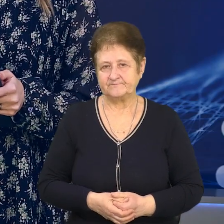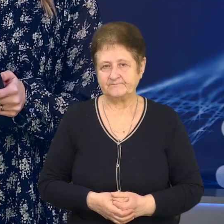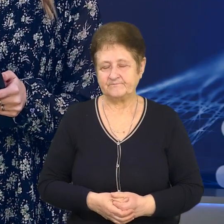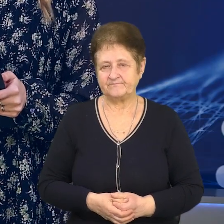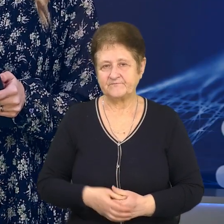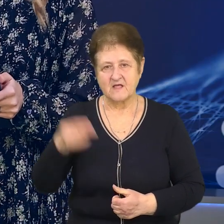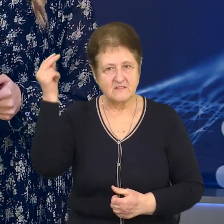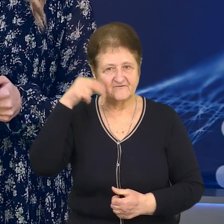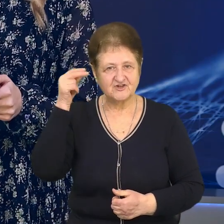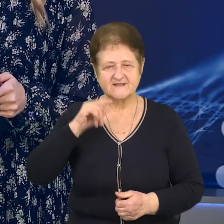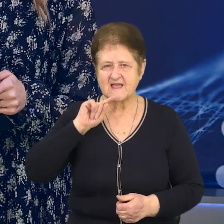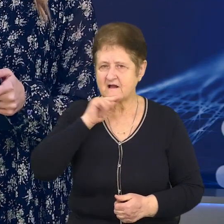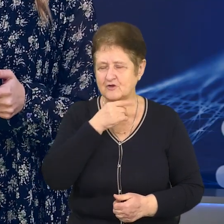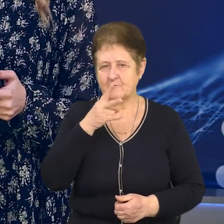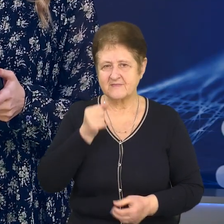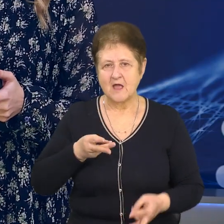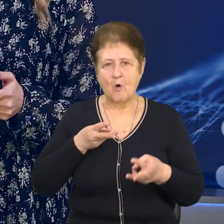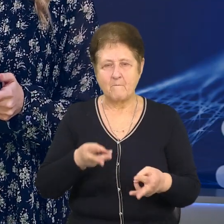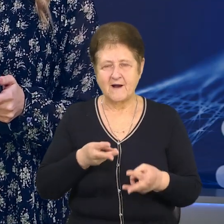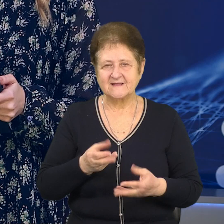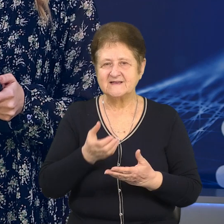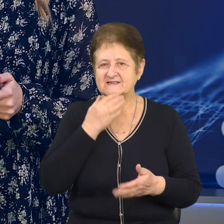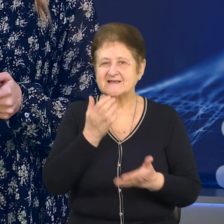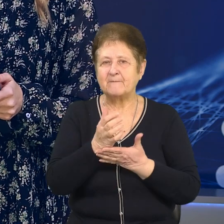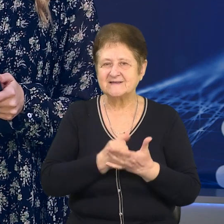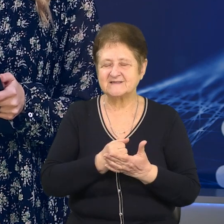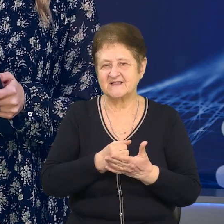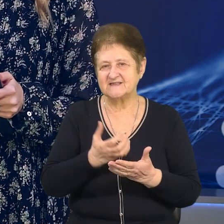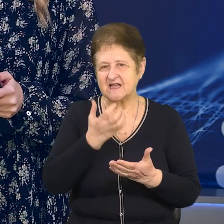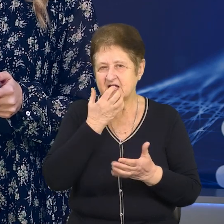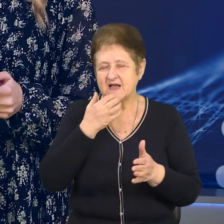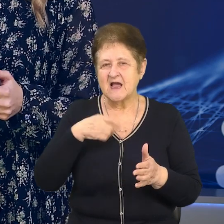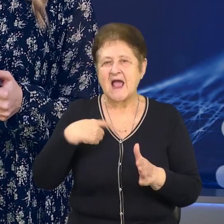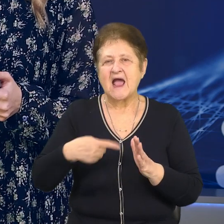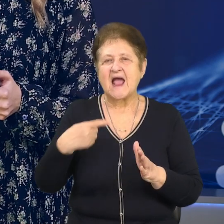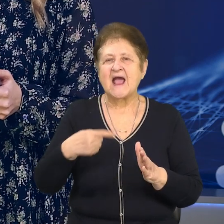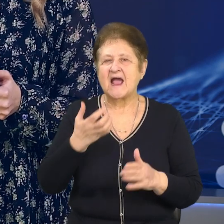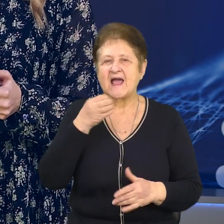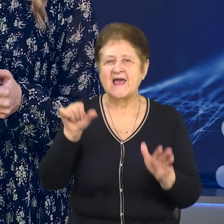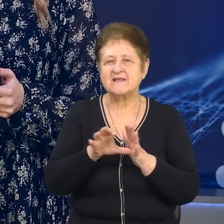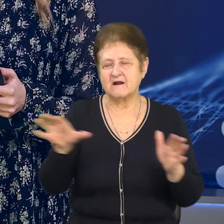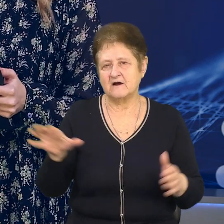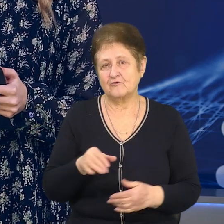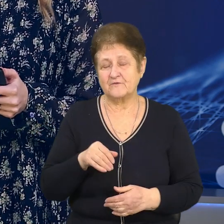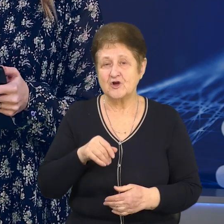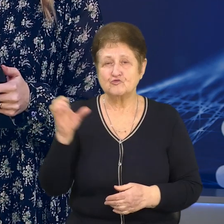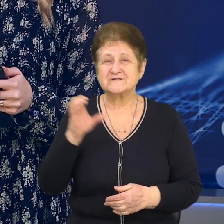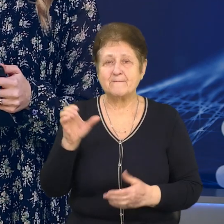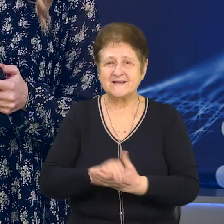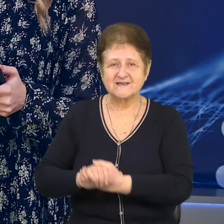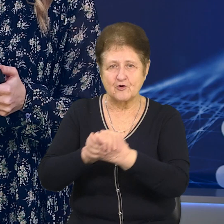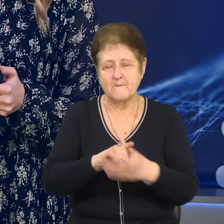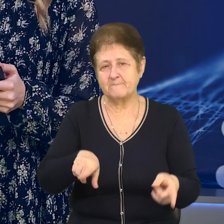Навчилися економити на опаленні та запаслись генераторами. В Семенівській громаді щодо повномасштабної війни почали котельні